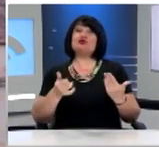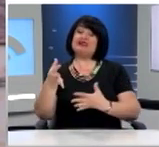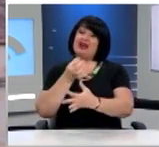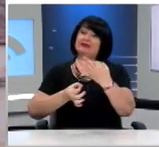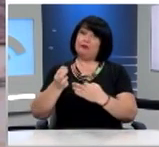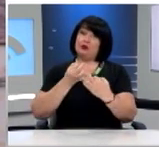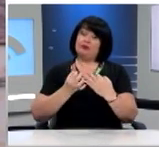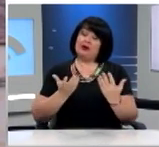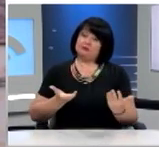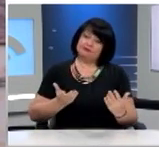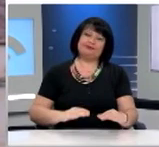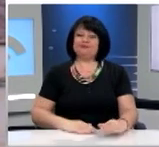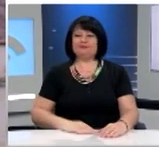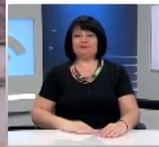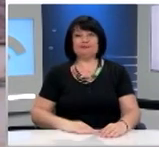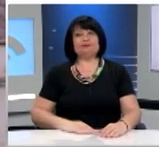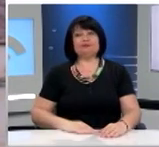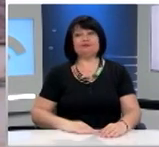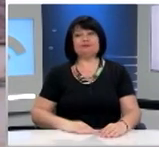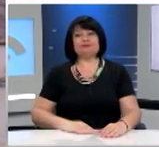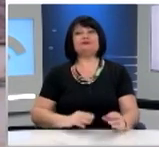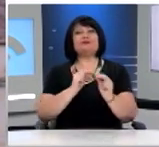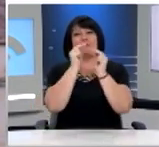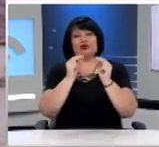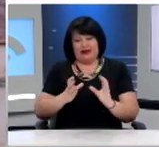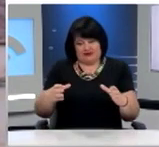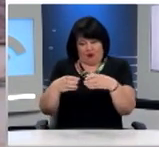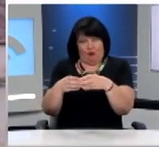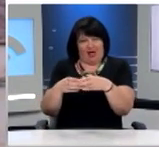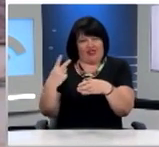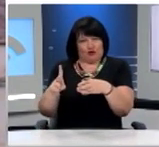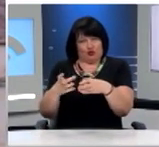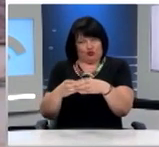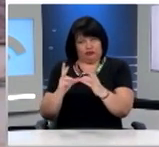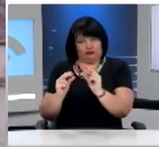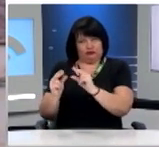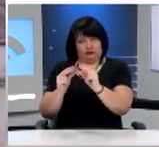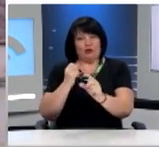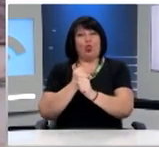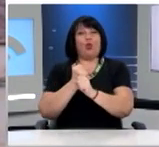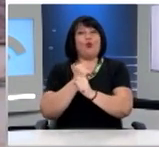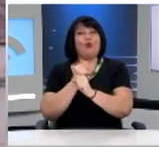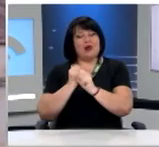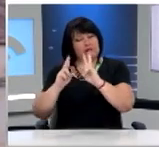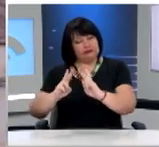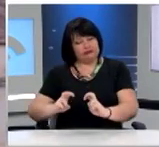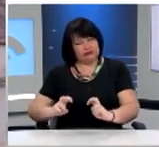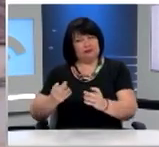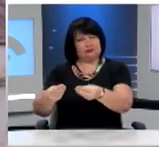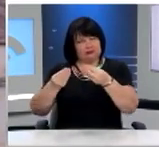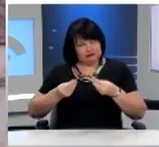της ομιλίας του, το οποίο προφανώς είναι αποτέλεσμα συλλογικής δουλειάς και επεξεργασίας